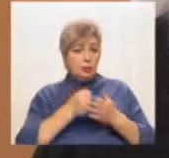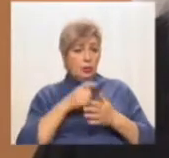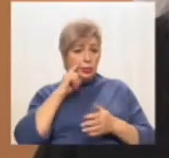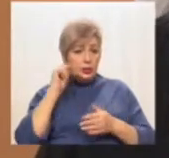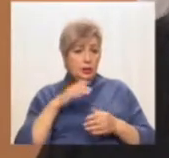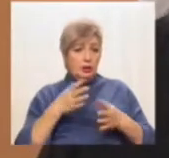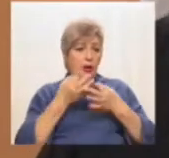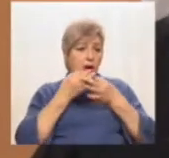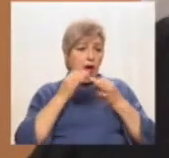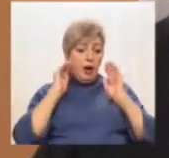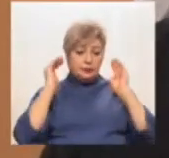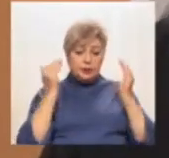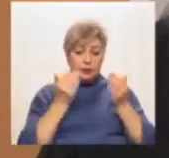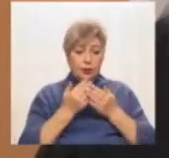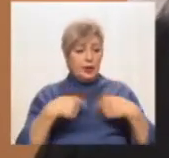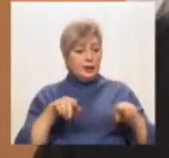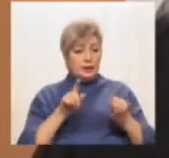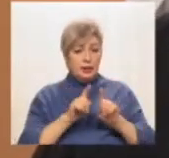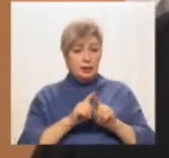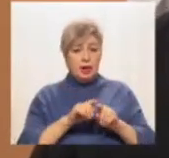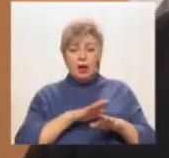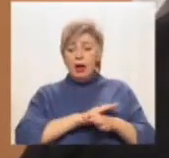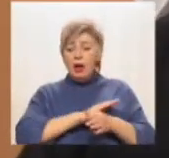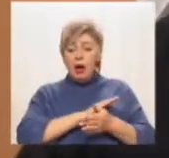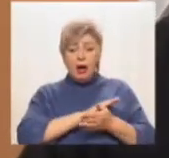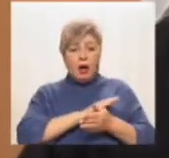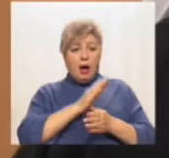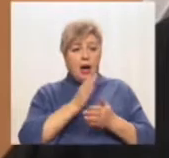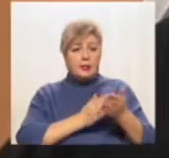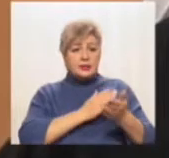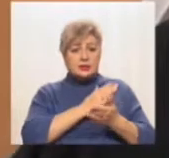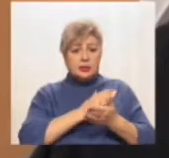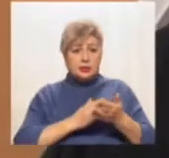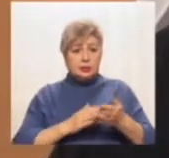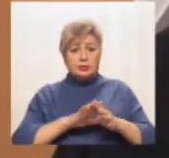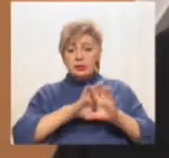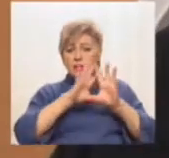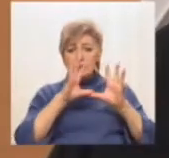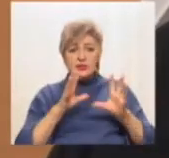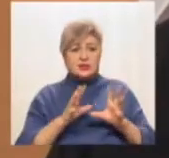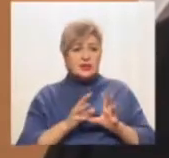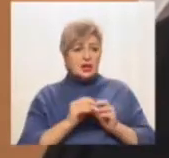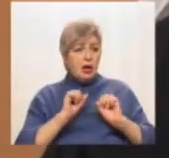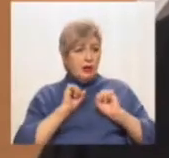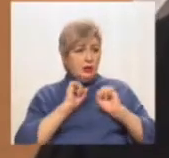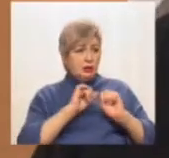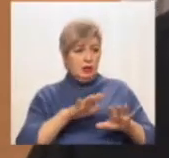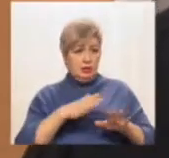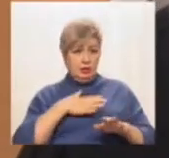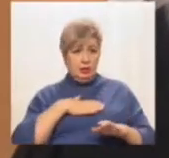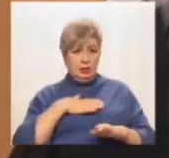що абсолютно все патріарх віддав тоді в Софійському соборі